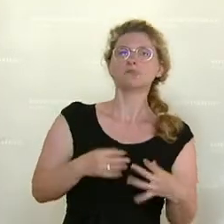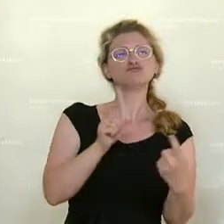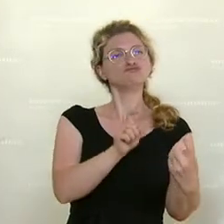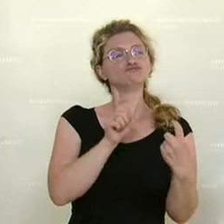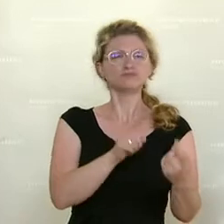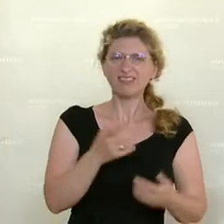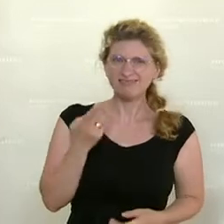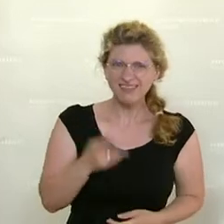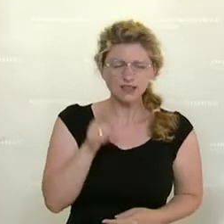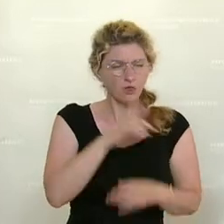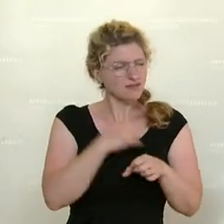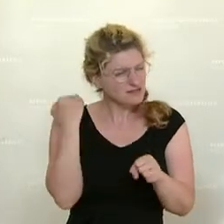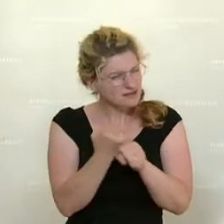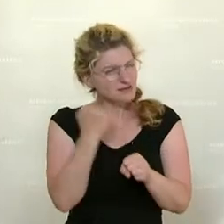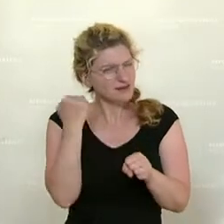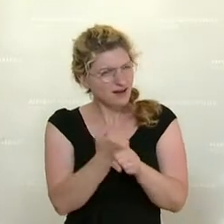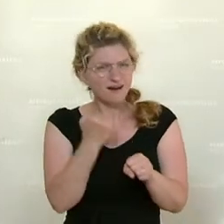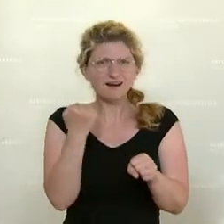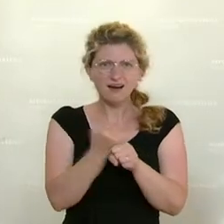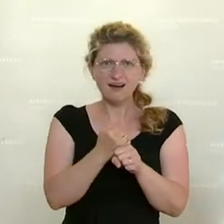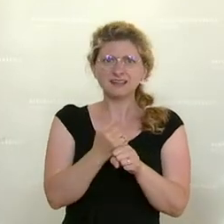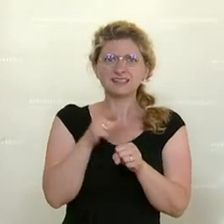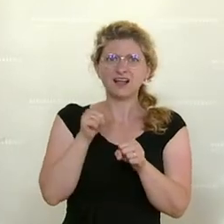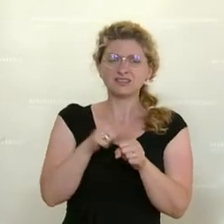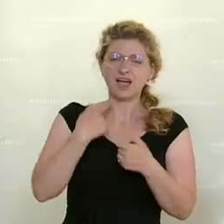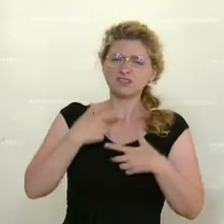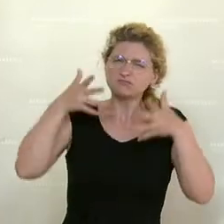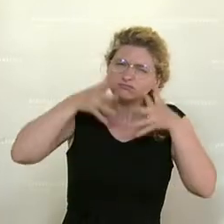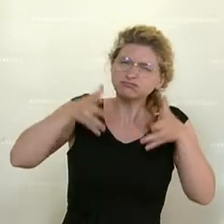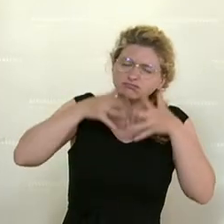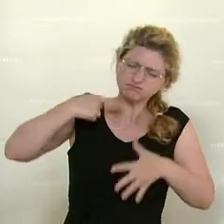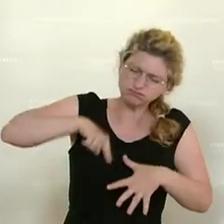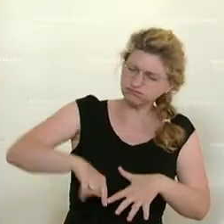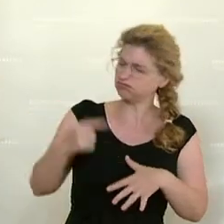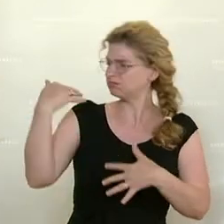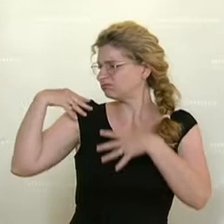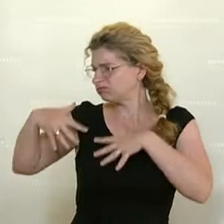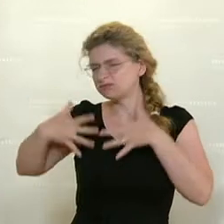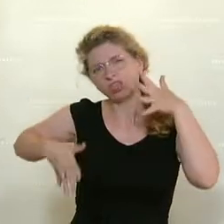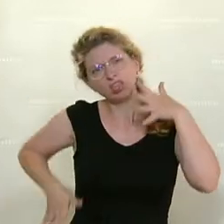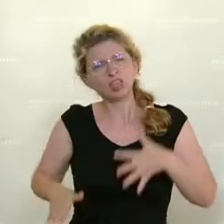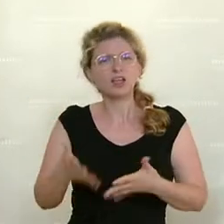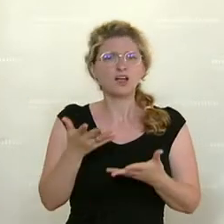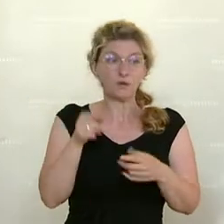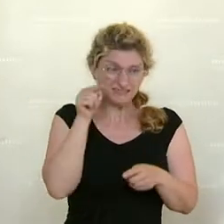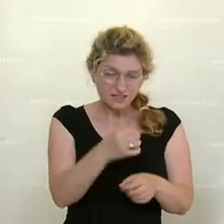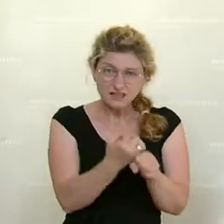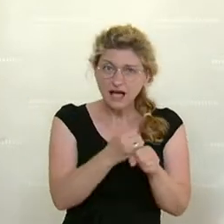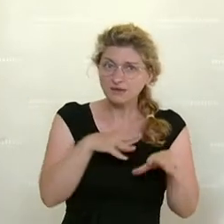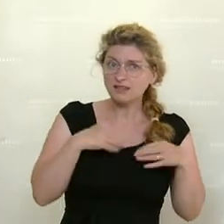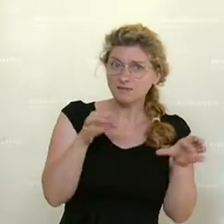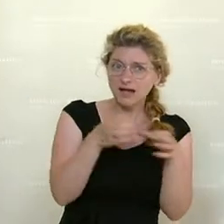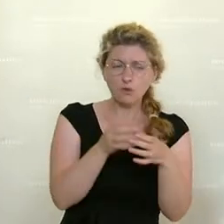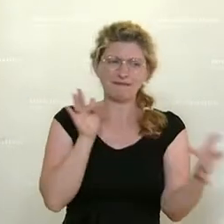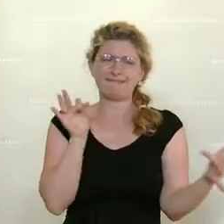und schaffen dort, da rinnt ihr das Wasser rein und hinten rinnt sie wieder raus. Und gegen diese Arbeitnehmergruppe, gegen Sie hier, geben Sie ganz